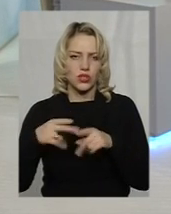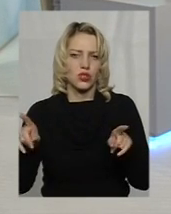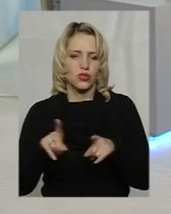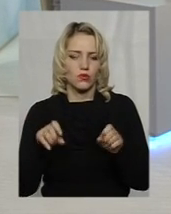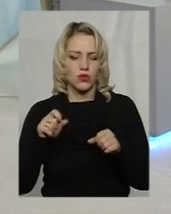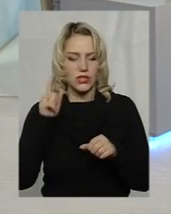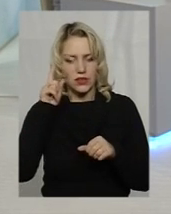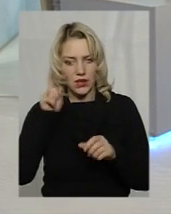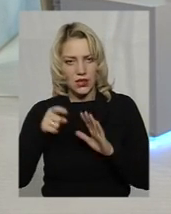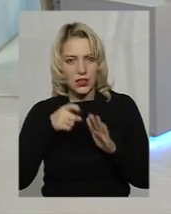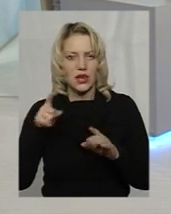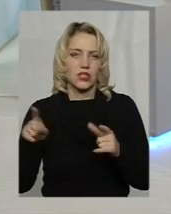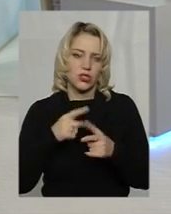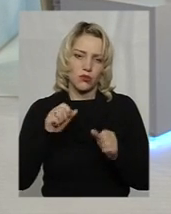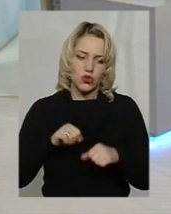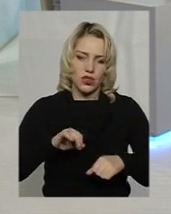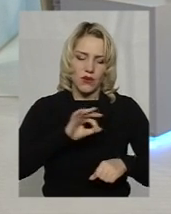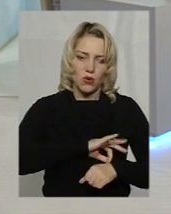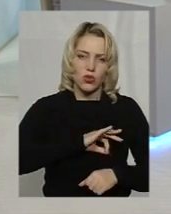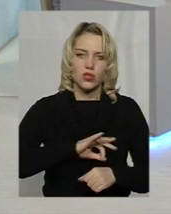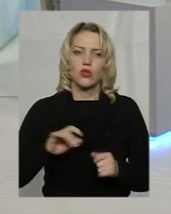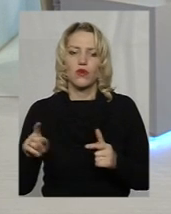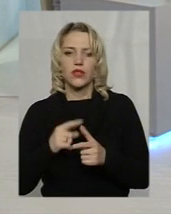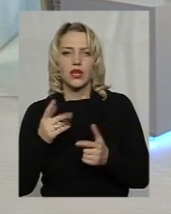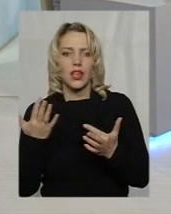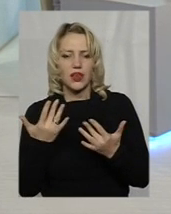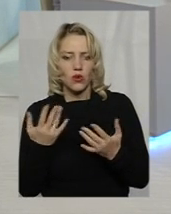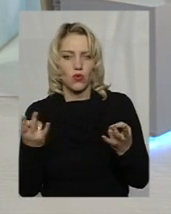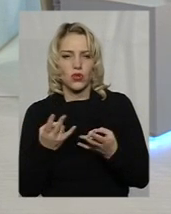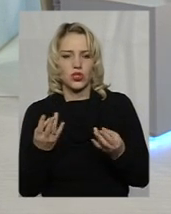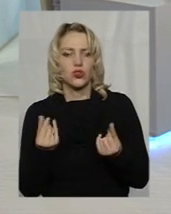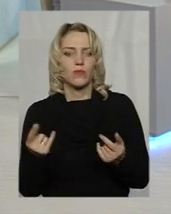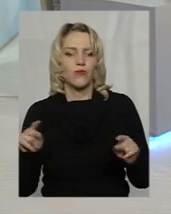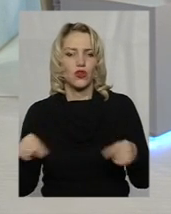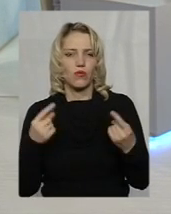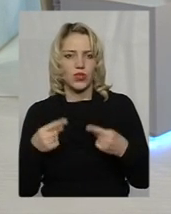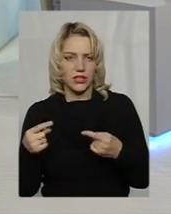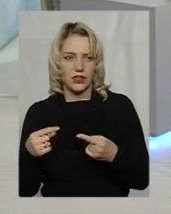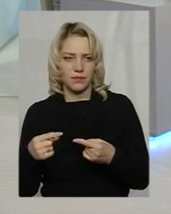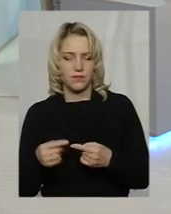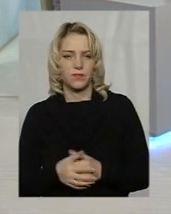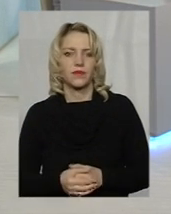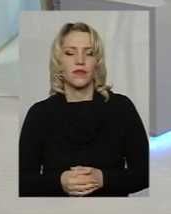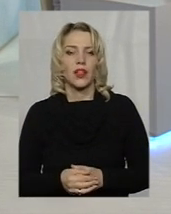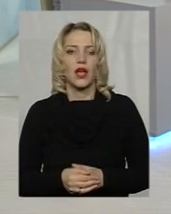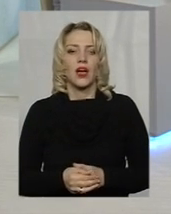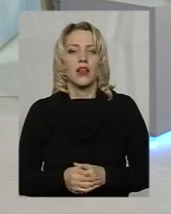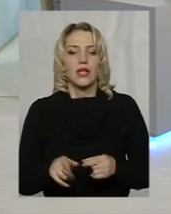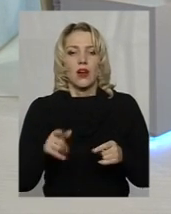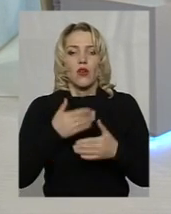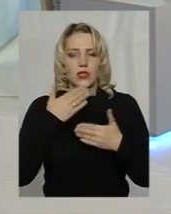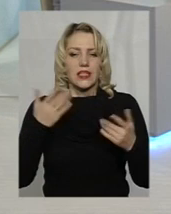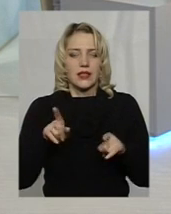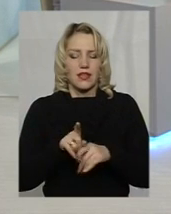те, чи можна їх використовувати, і які необхідні кошти для того, щоб відновити те, що потрібно відновити. Остання така оцінка